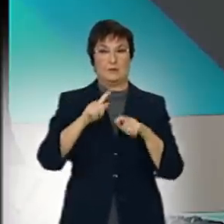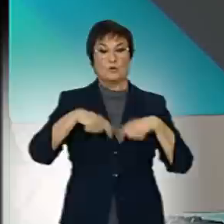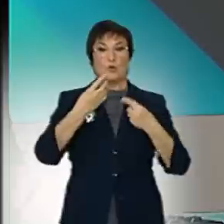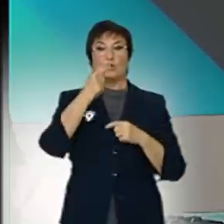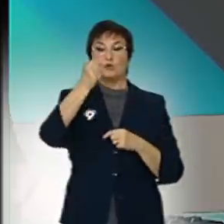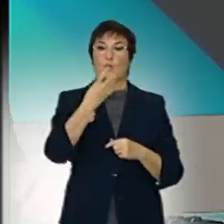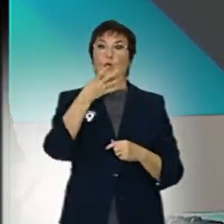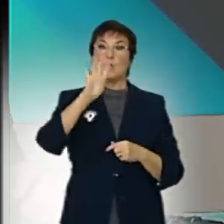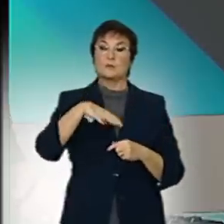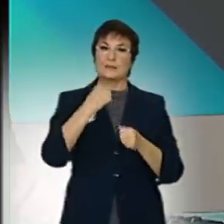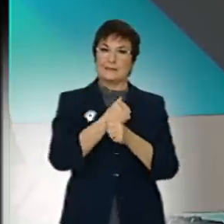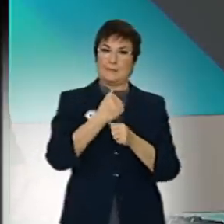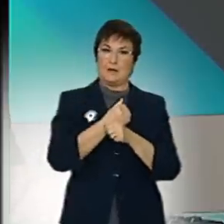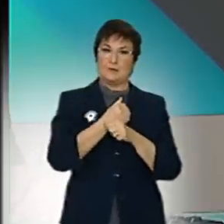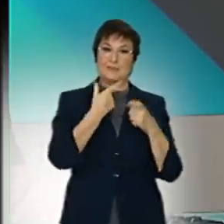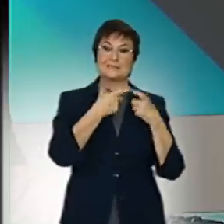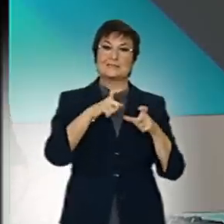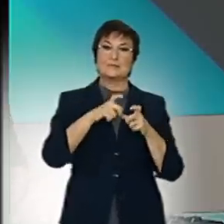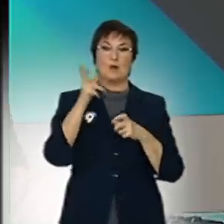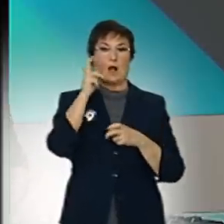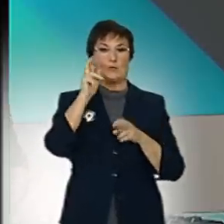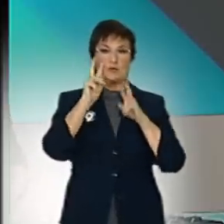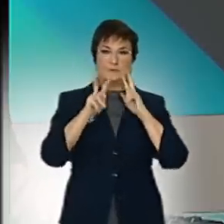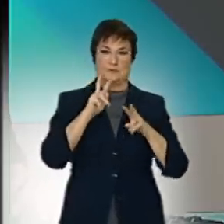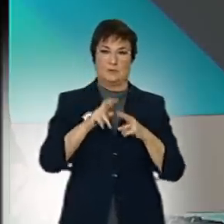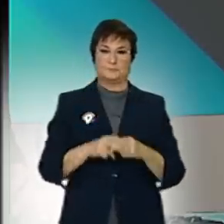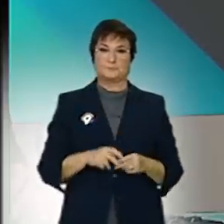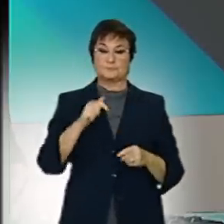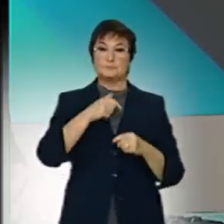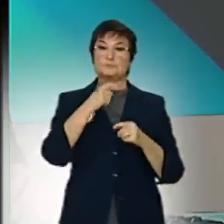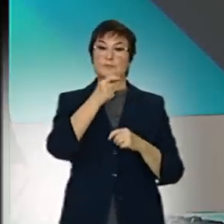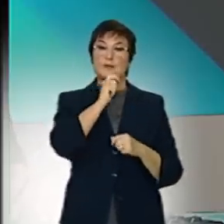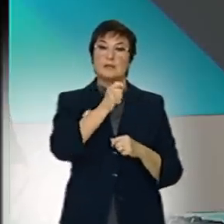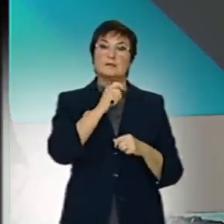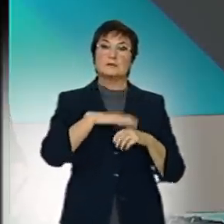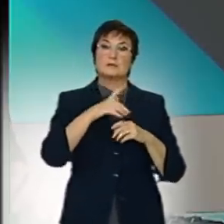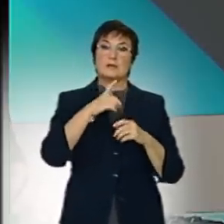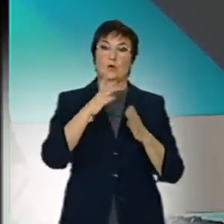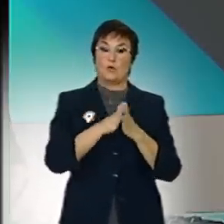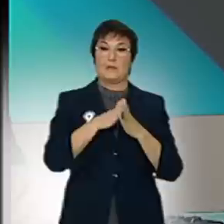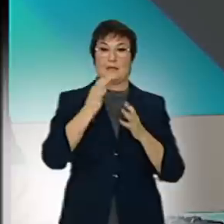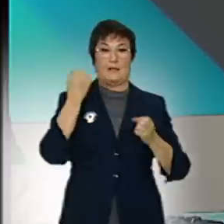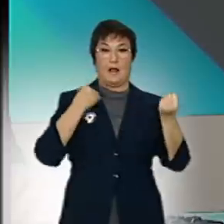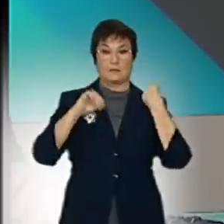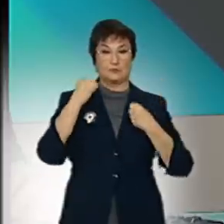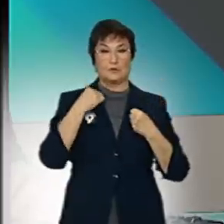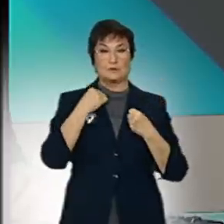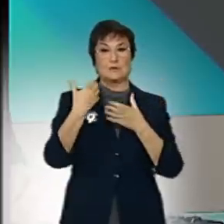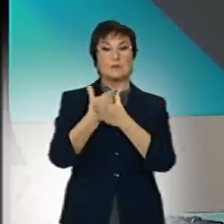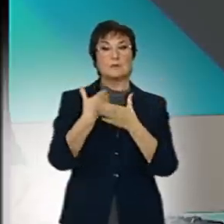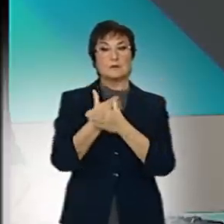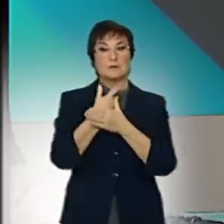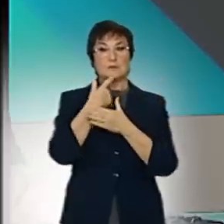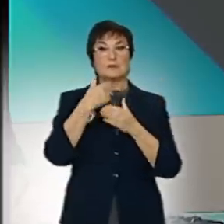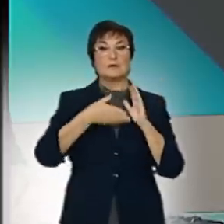Avui he estat compartint una tertúlia fa un moment en Parc Canet, representant dels actors d'esta comunitat, i ens dia com se